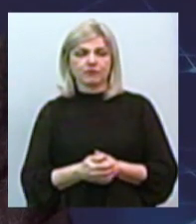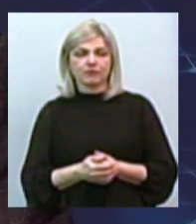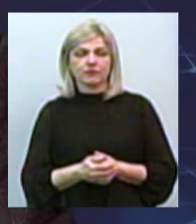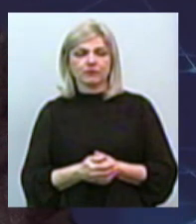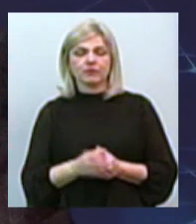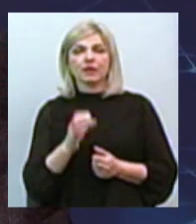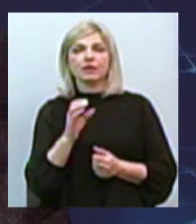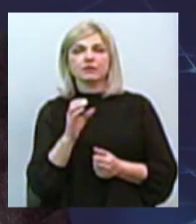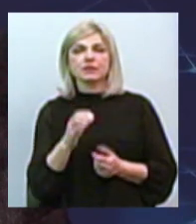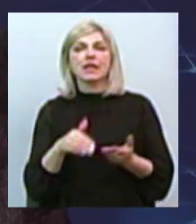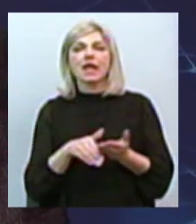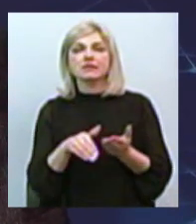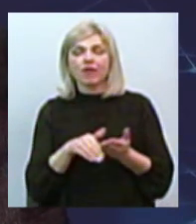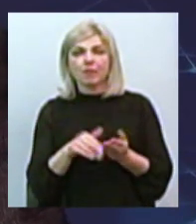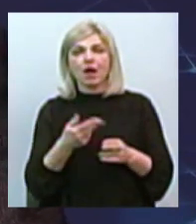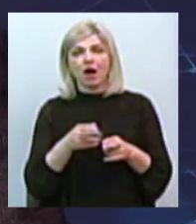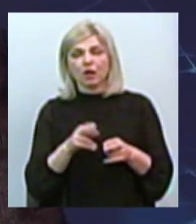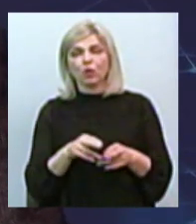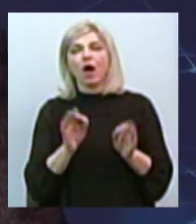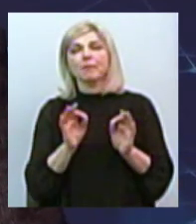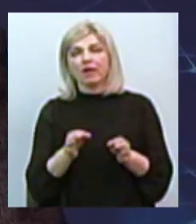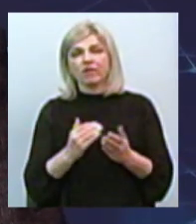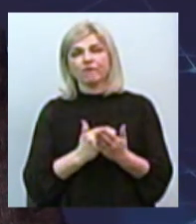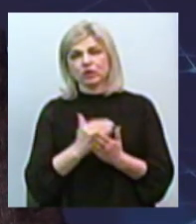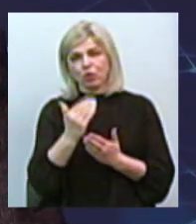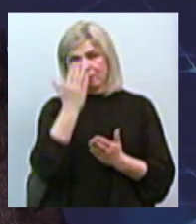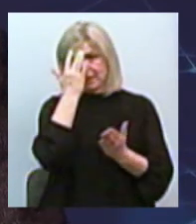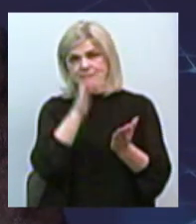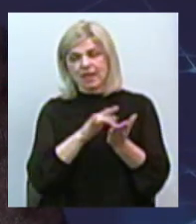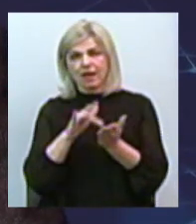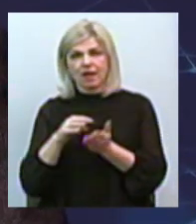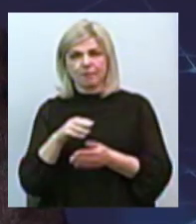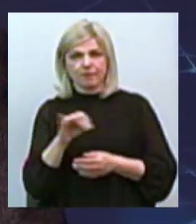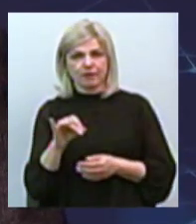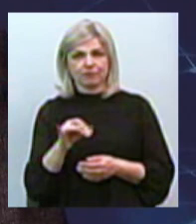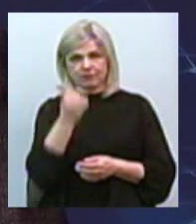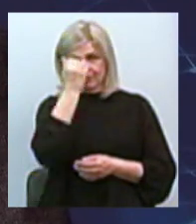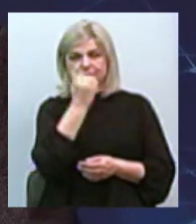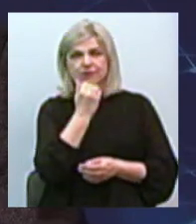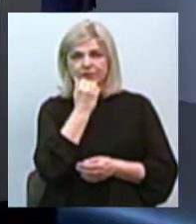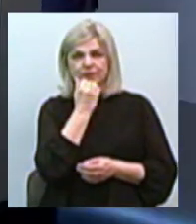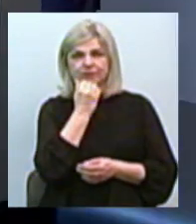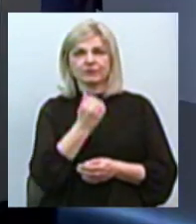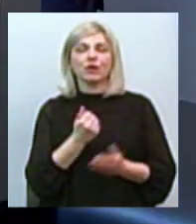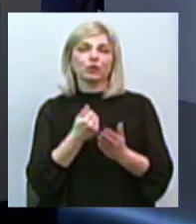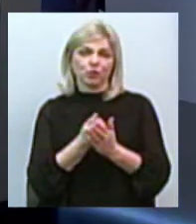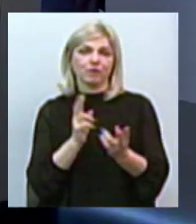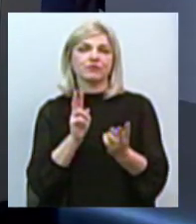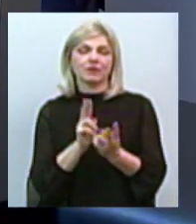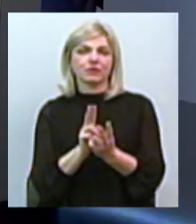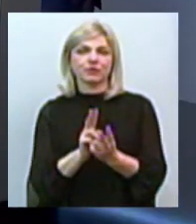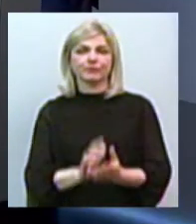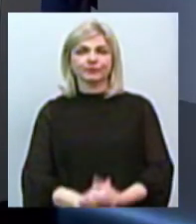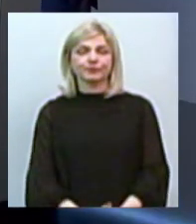со средствами, які оправдуються навіть високими целями. Спасибо. Дякую Михайлову, дякую всім, хто був з нами.